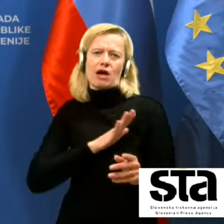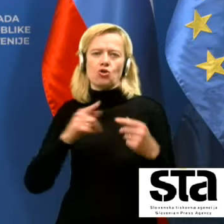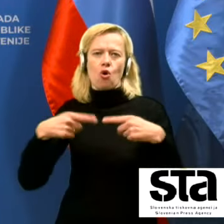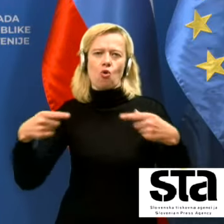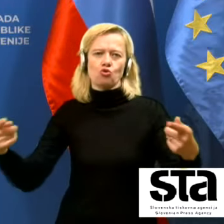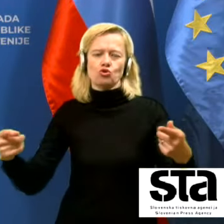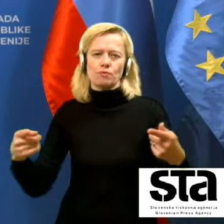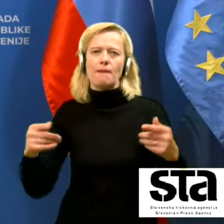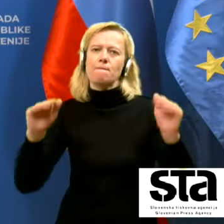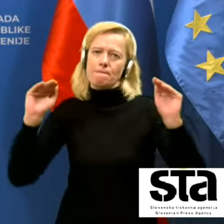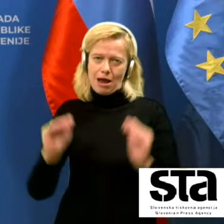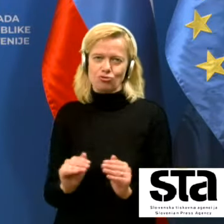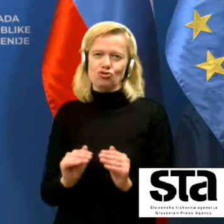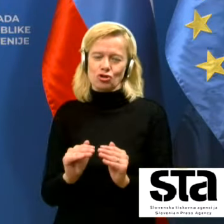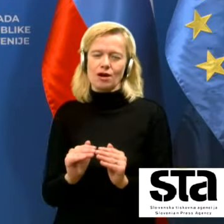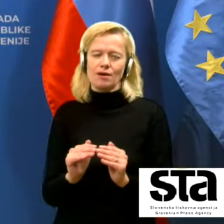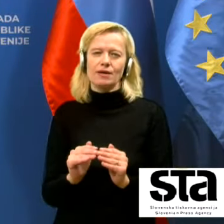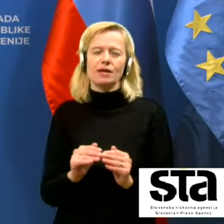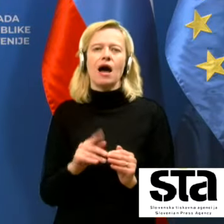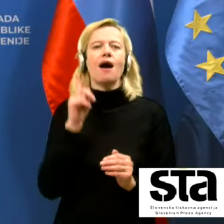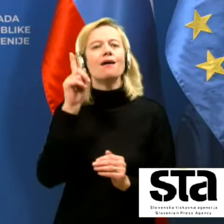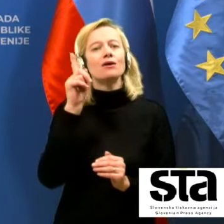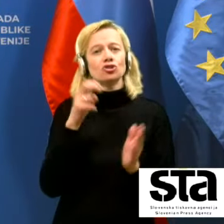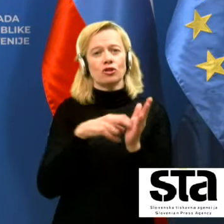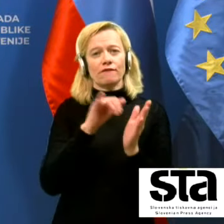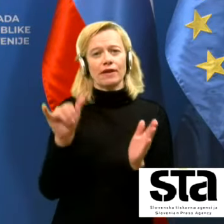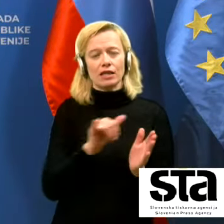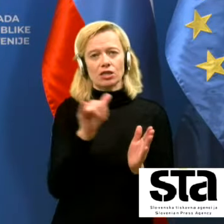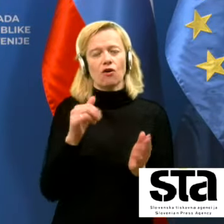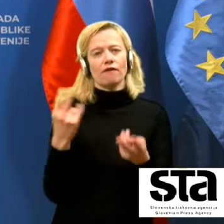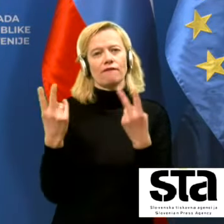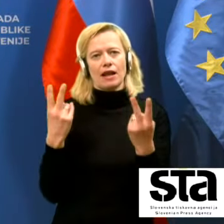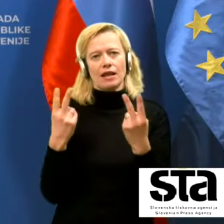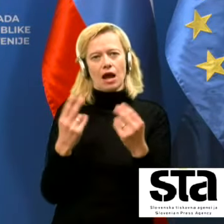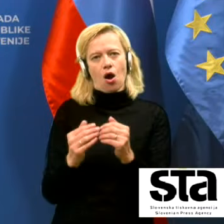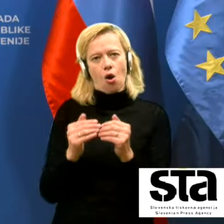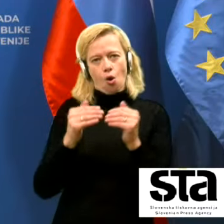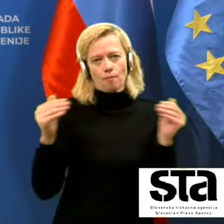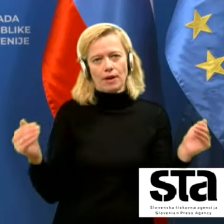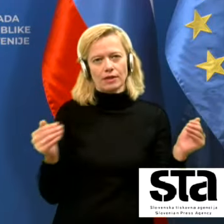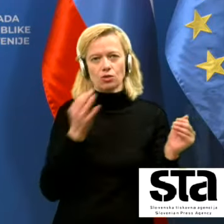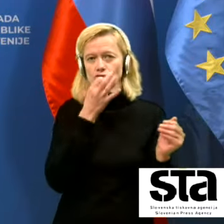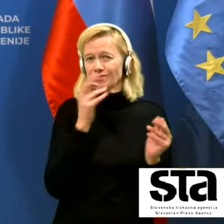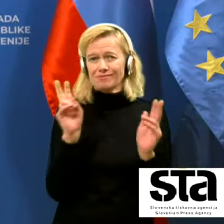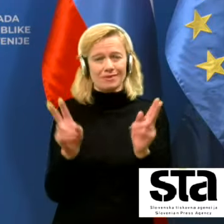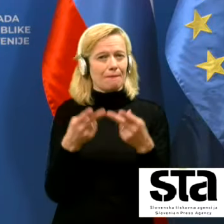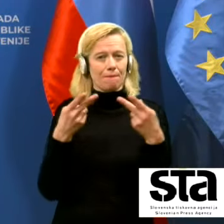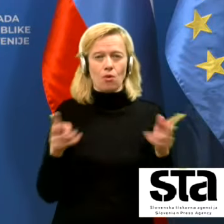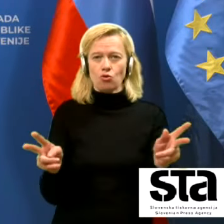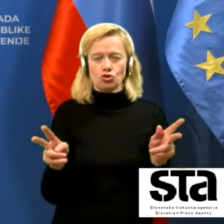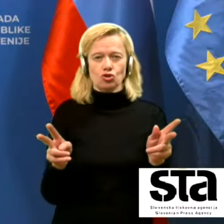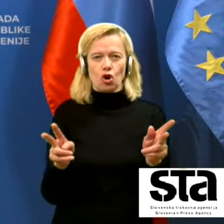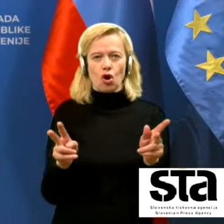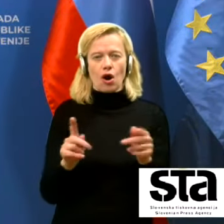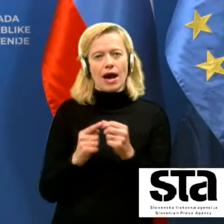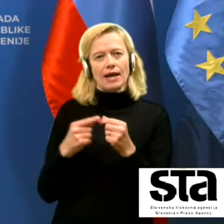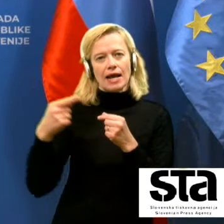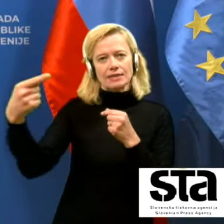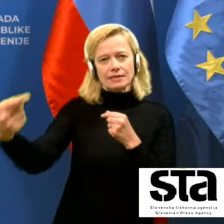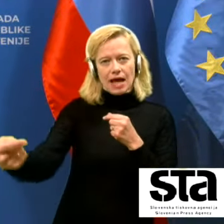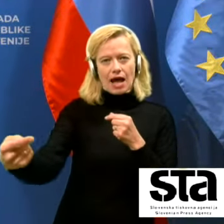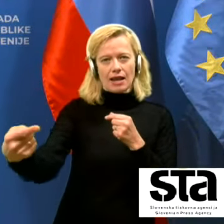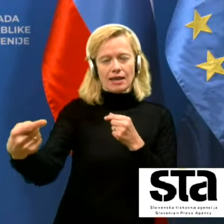S tem, da še vedno velja omejitev, kadar ni možno vzdrževati razdalje med